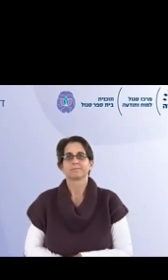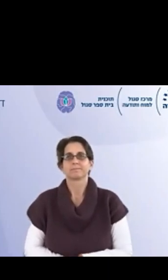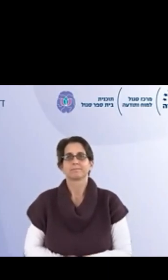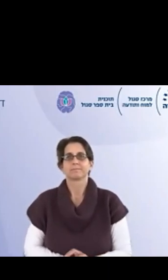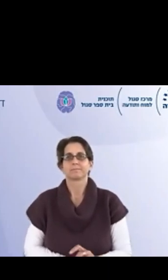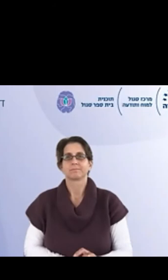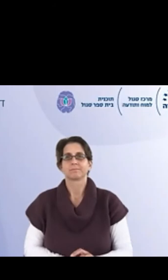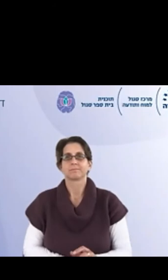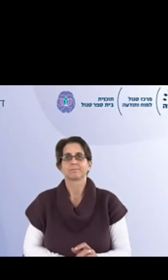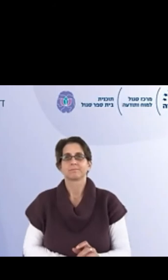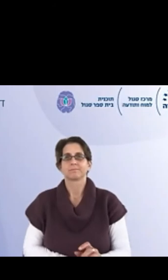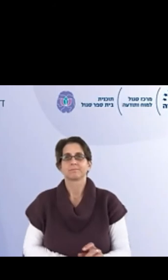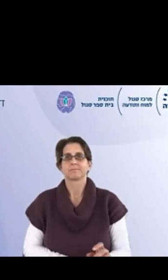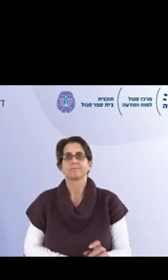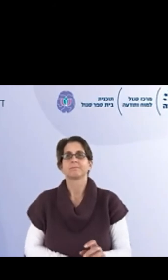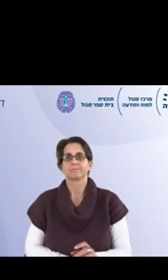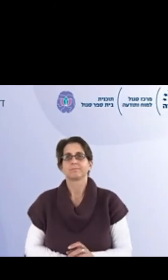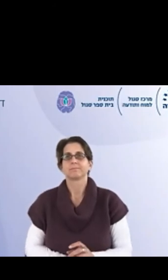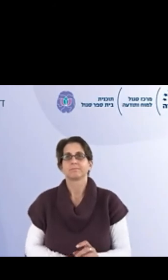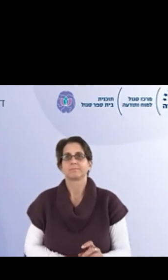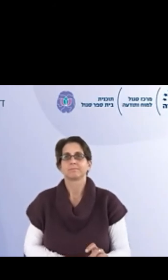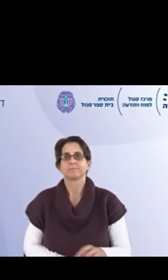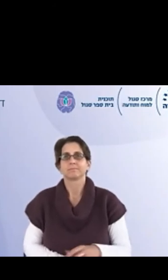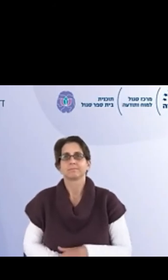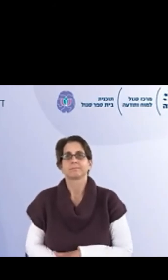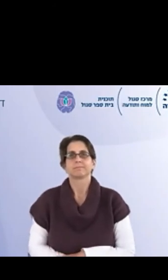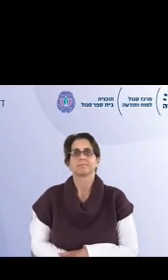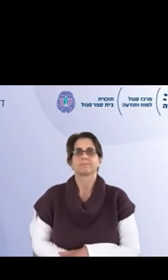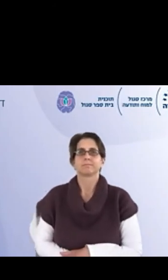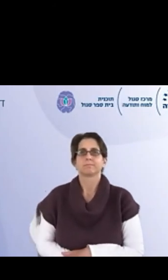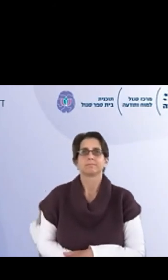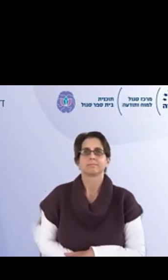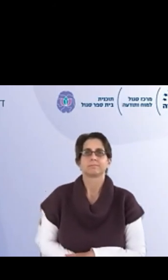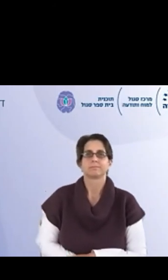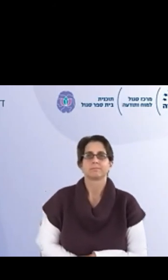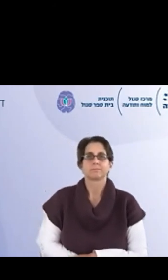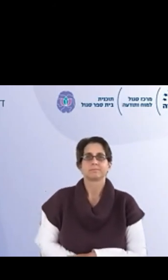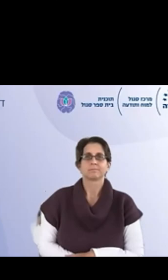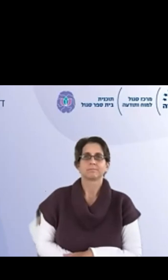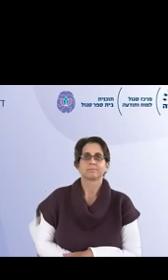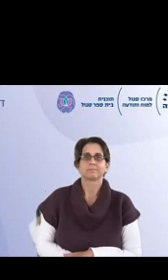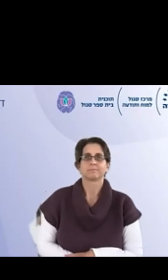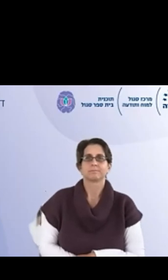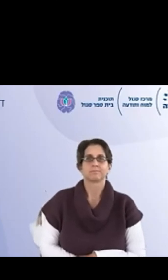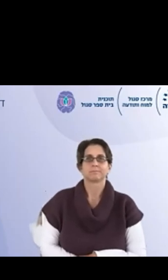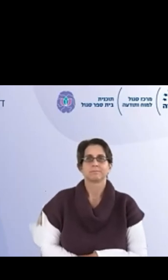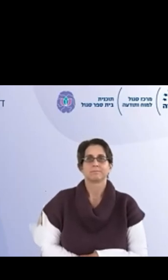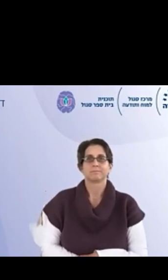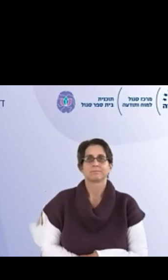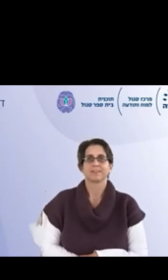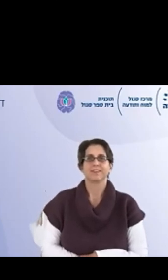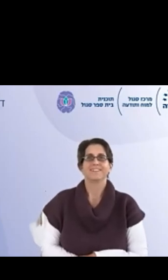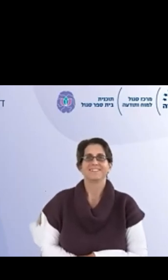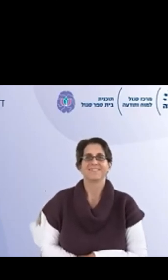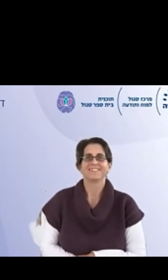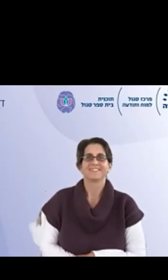ואני אגיד רגע, אתגרים, אני חושבת שלמדנו שאנחנו לא היינו יחצניות כל כך טובות למיינדפונס,